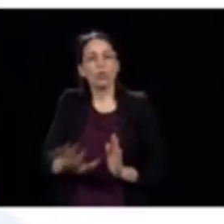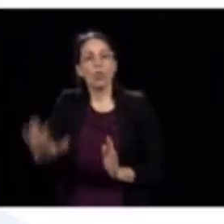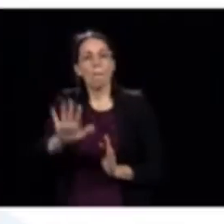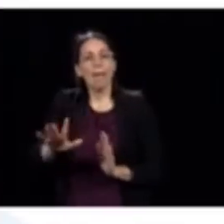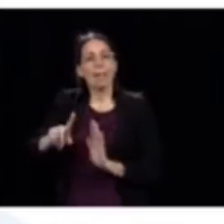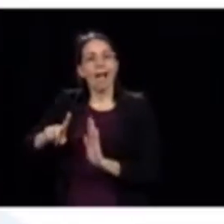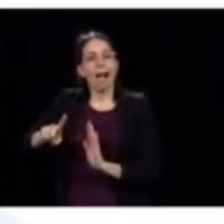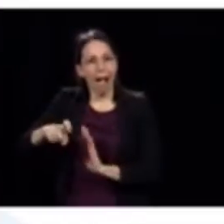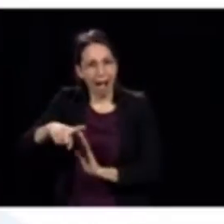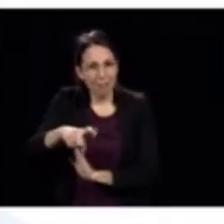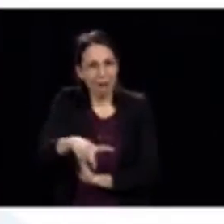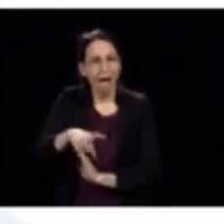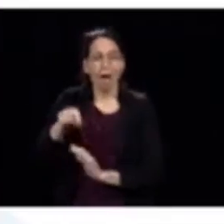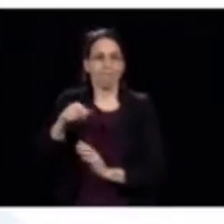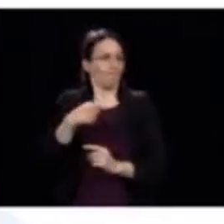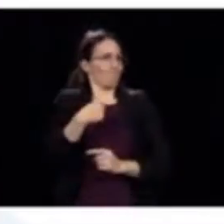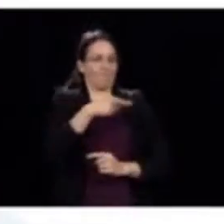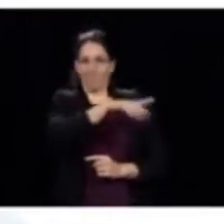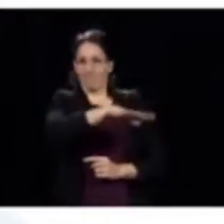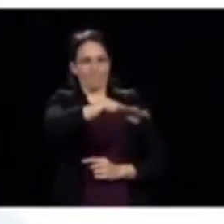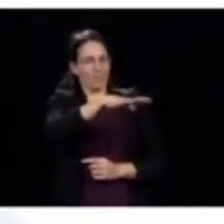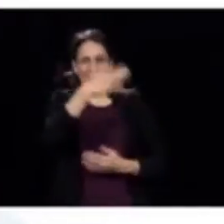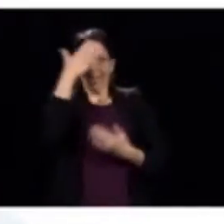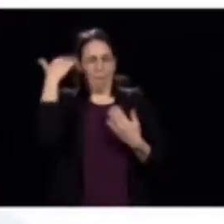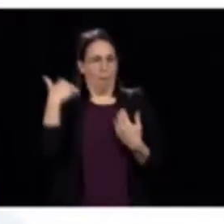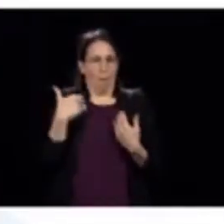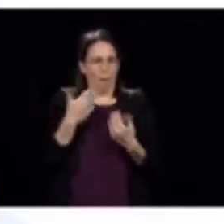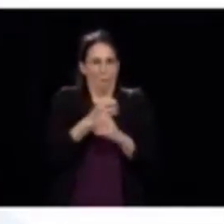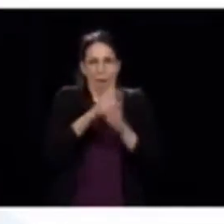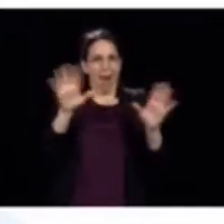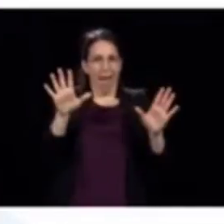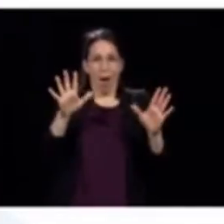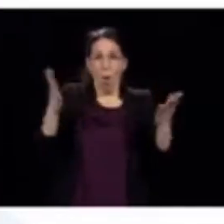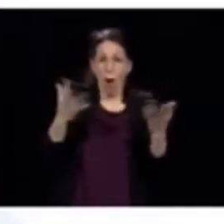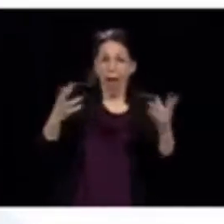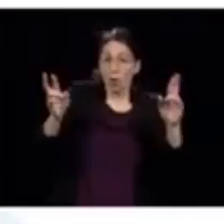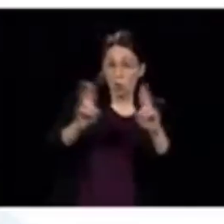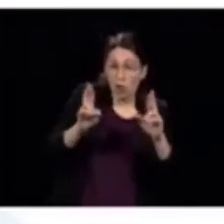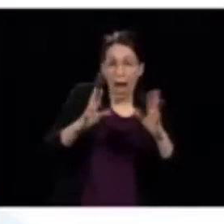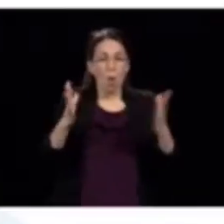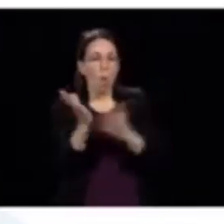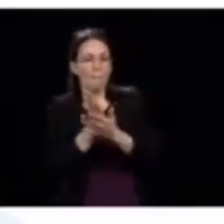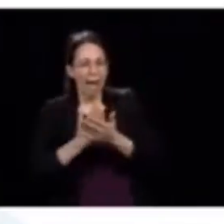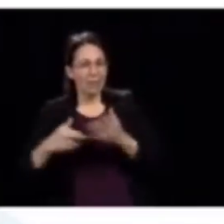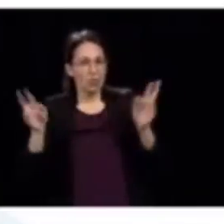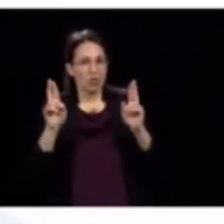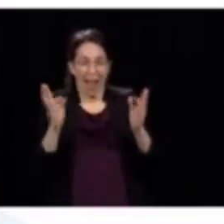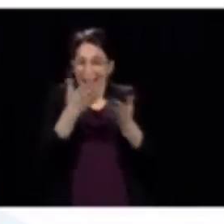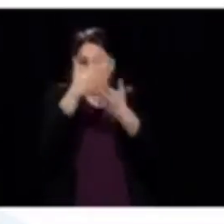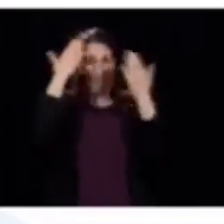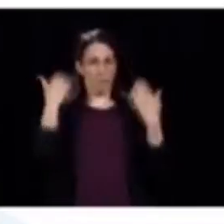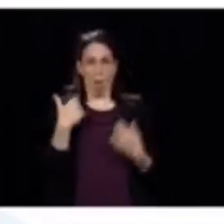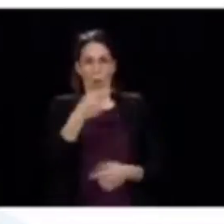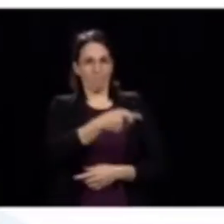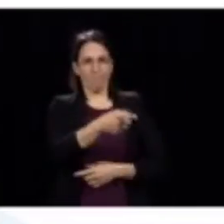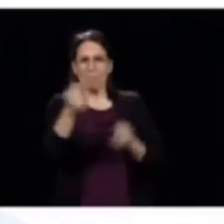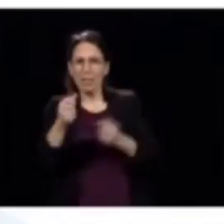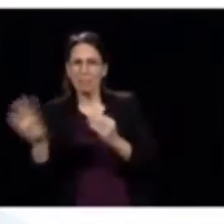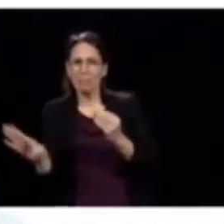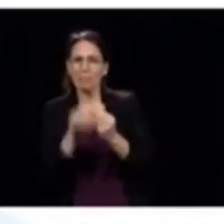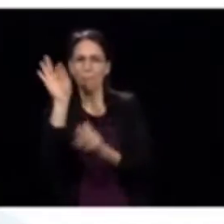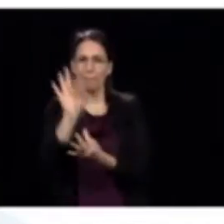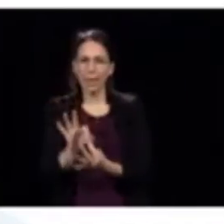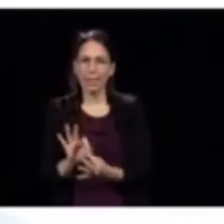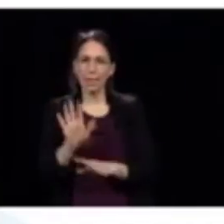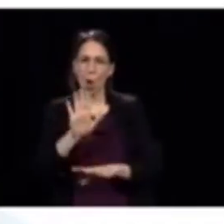oncologie qui me disent « c'est pas clair dans notre tête ce qui est considéré comme étant urgent ou semi-urgent ». Alors, est-ce qu'on peut avoir